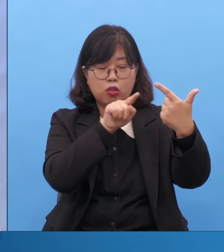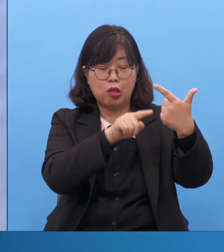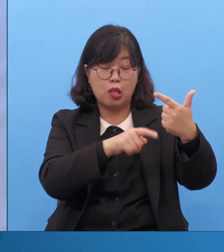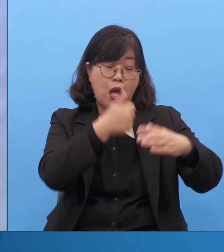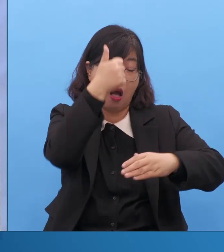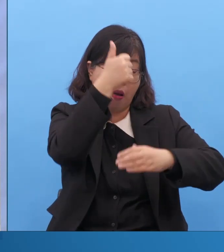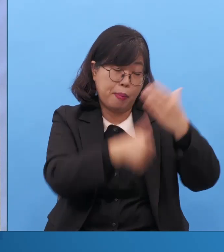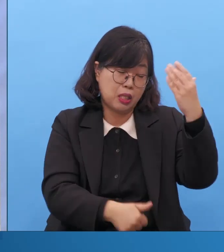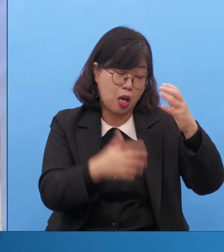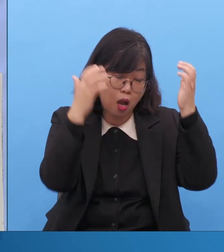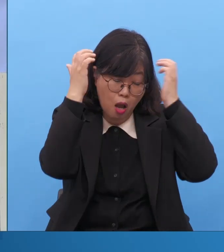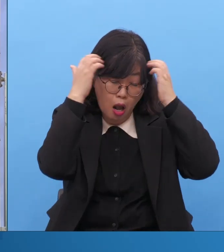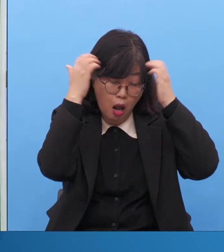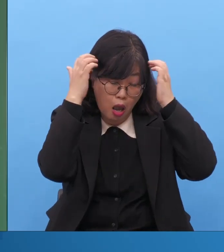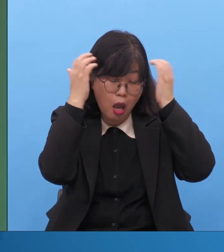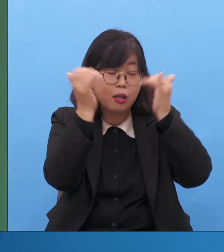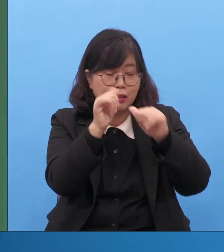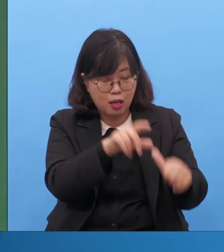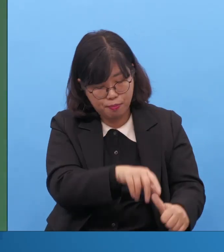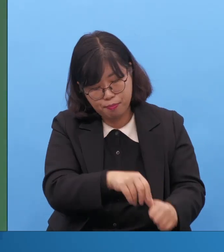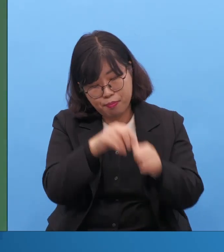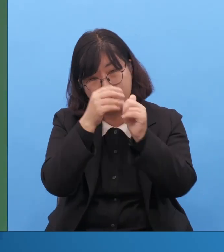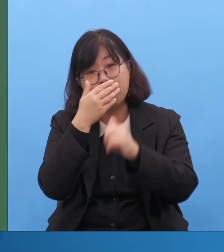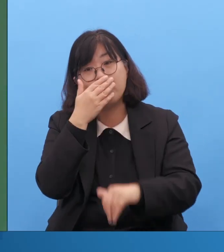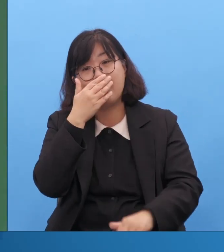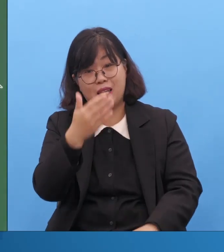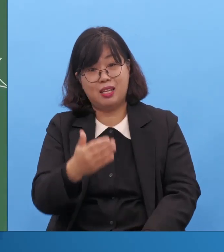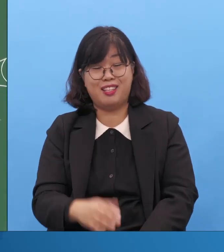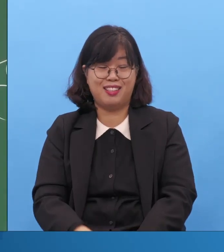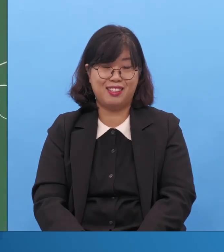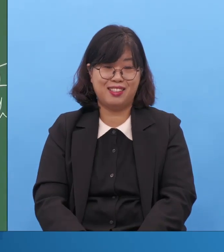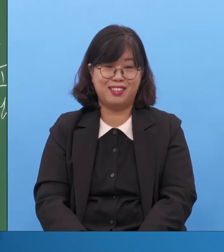하나님과 소통. 그래서 안테나라는 겁니다.